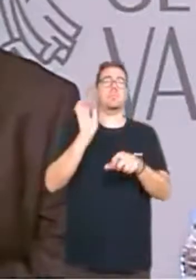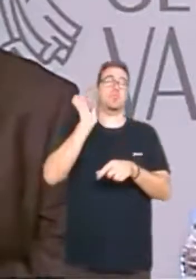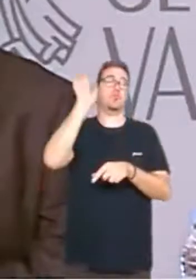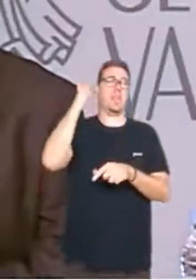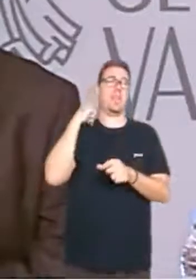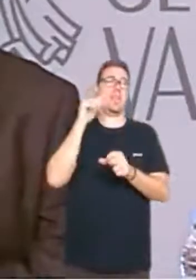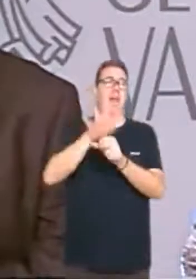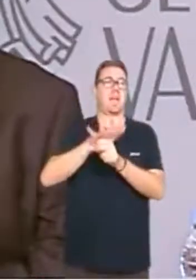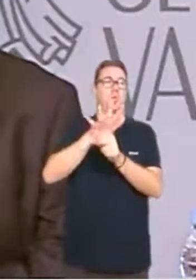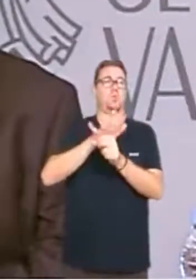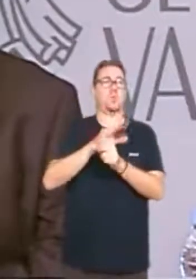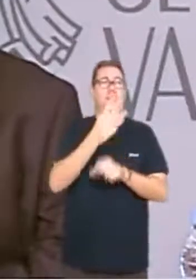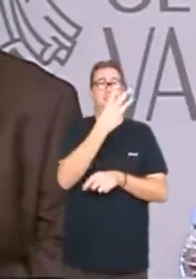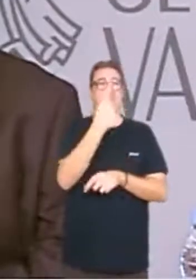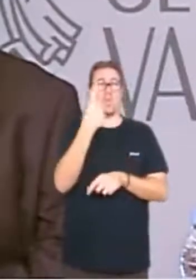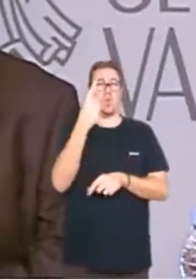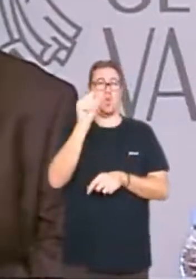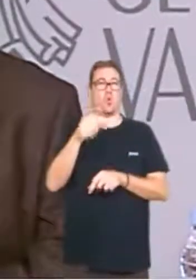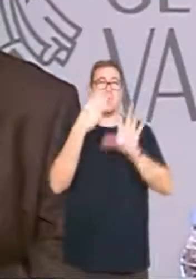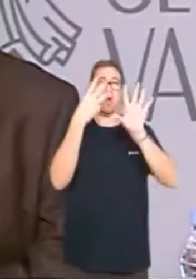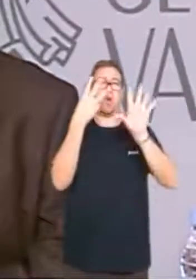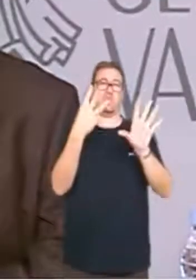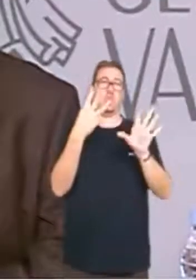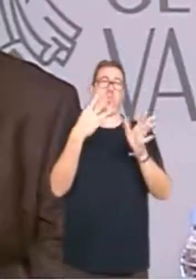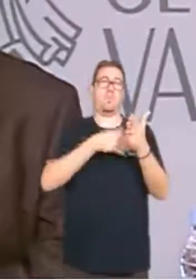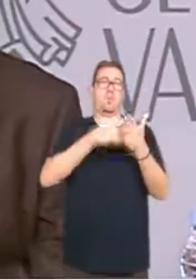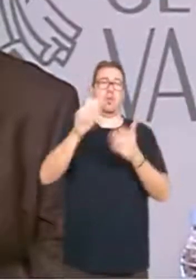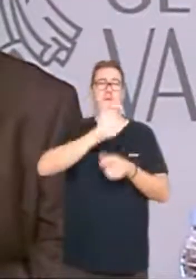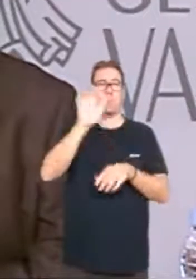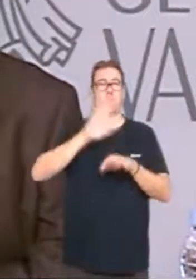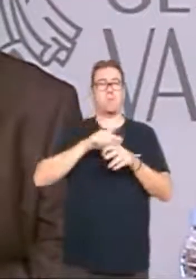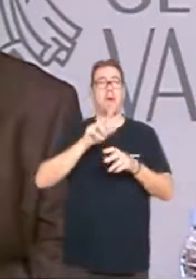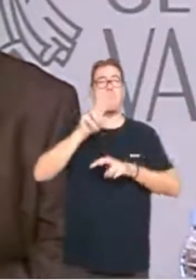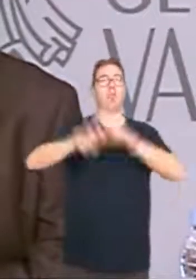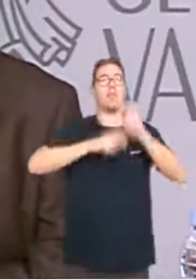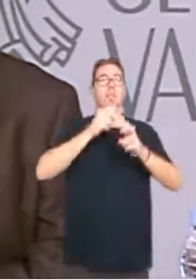destinarà 31,8 milions per a la modernització de regadius.